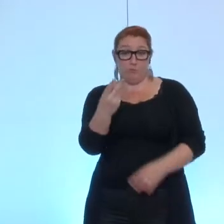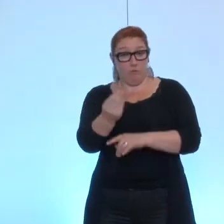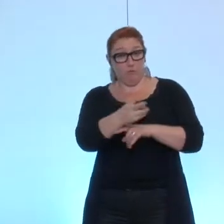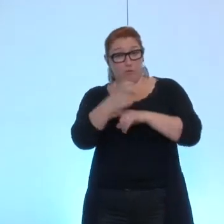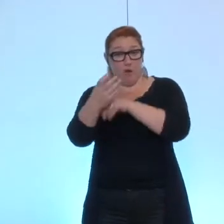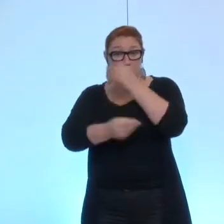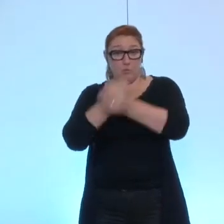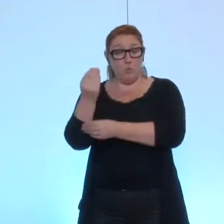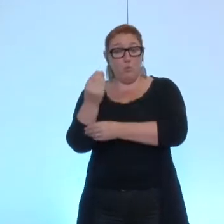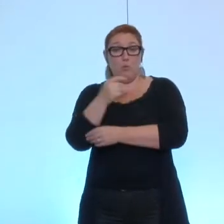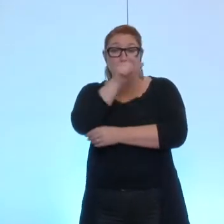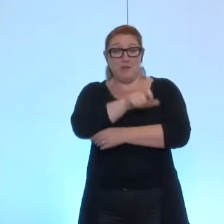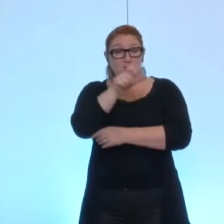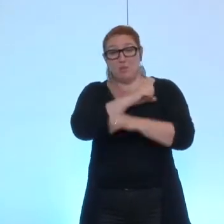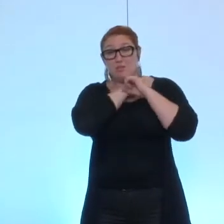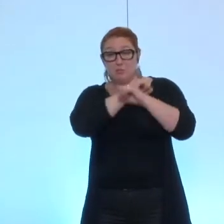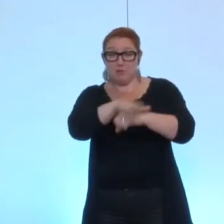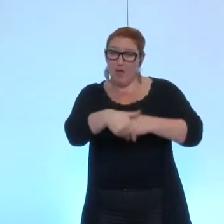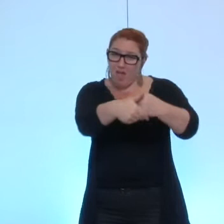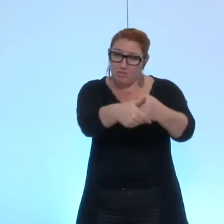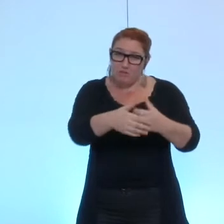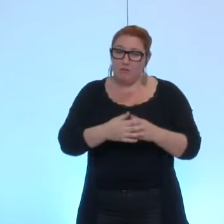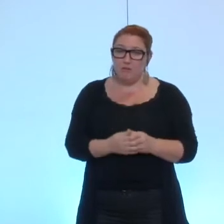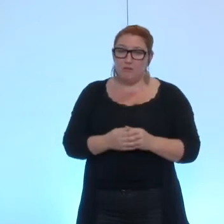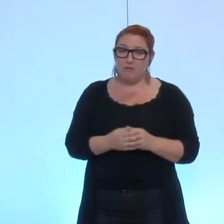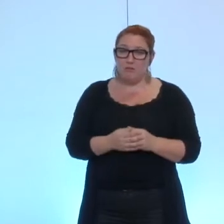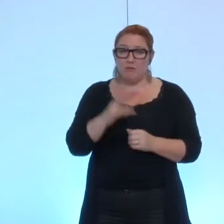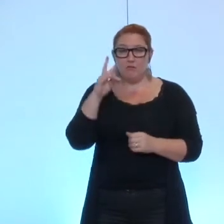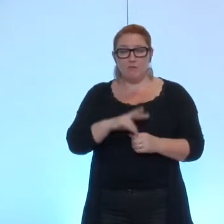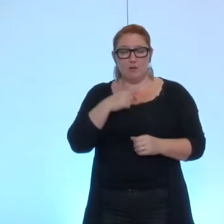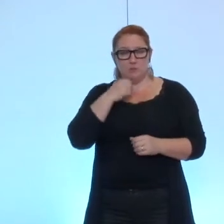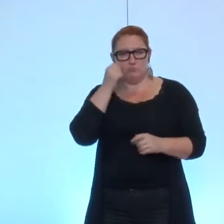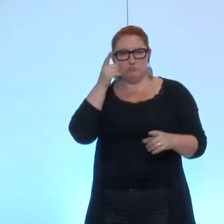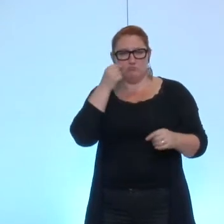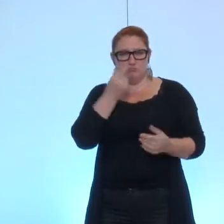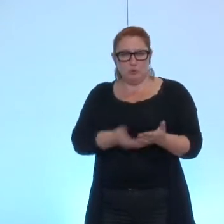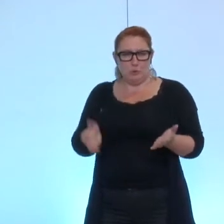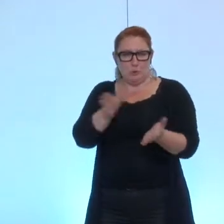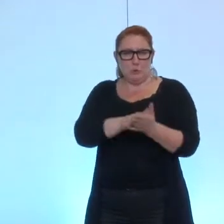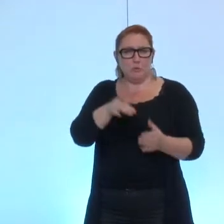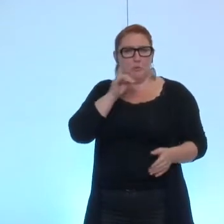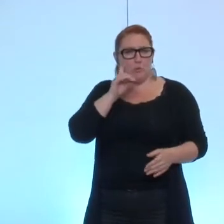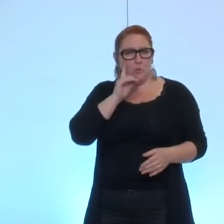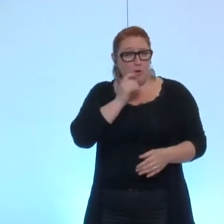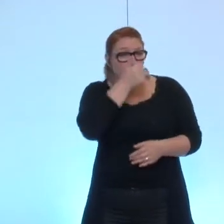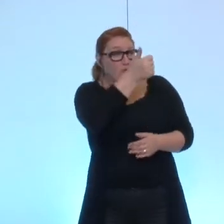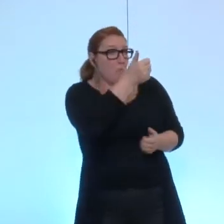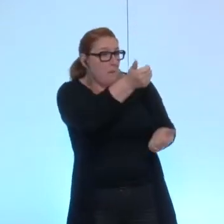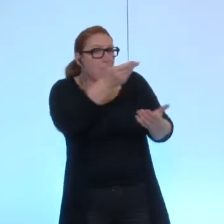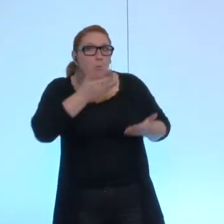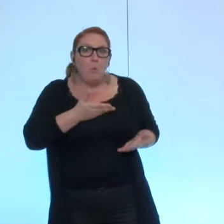ou de l'assistance d'une personne dépendante. Et nous sommes d'autant plus étonnés que c'est vous qui le proposez,